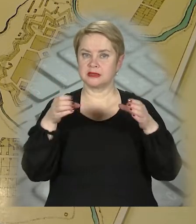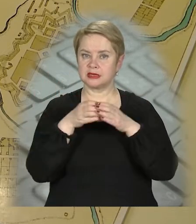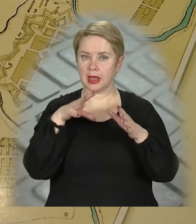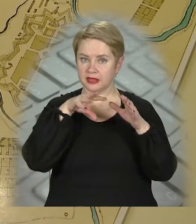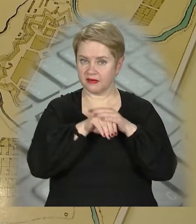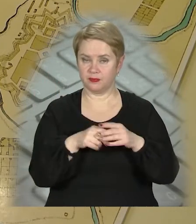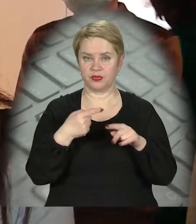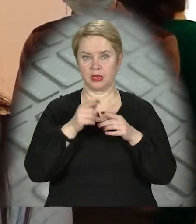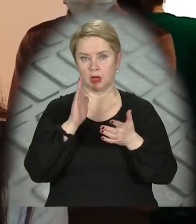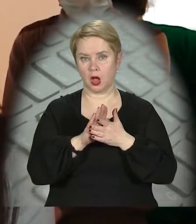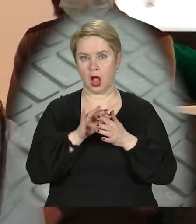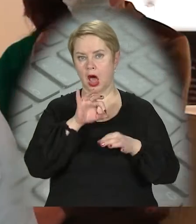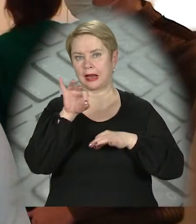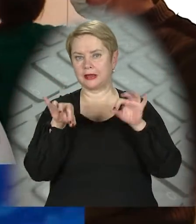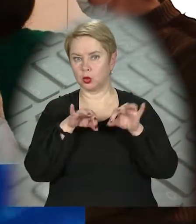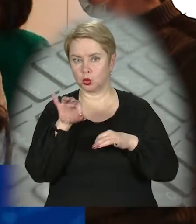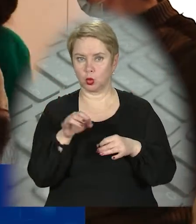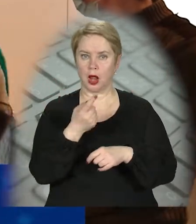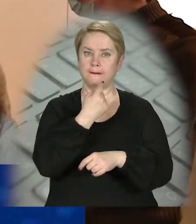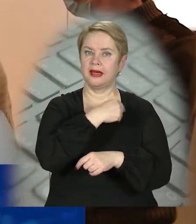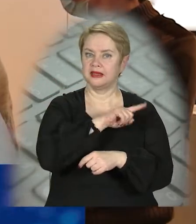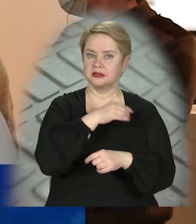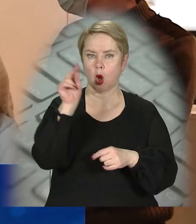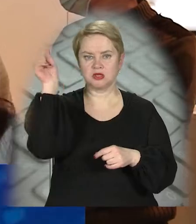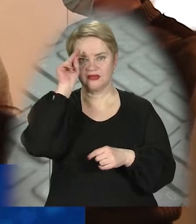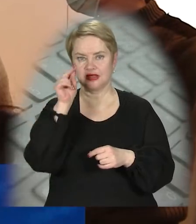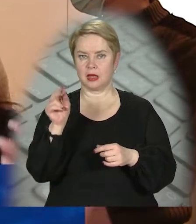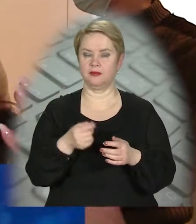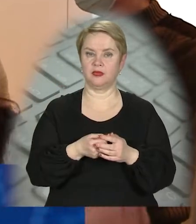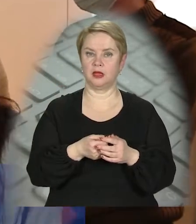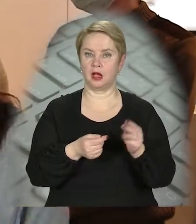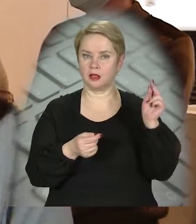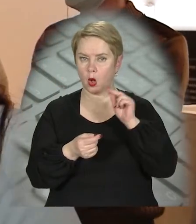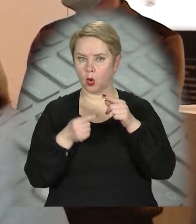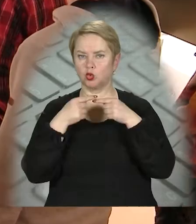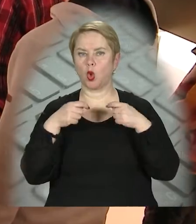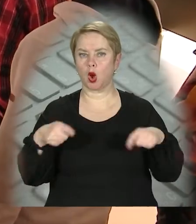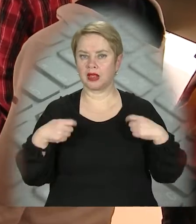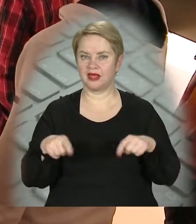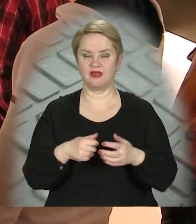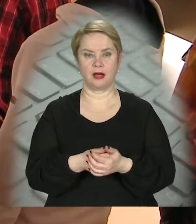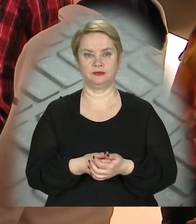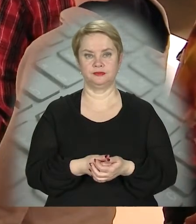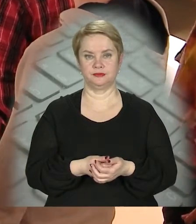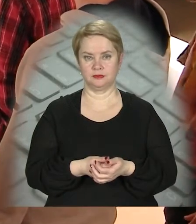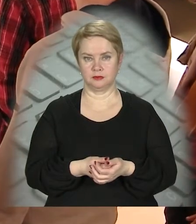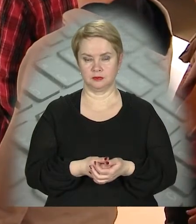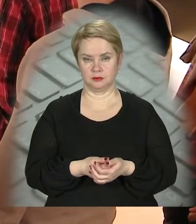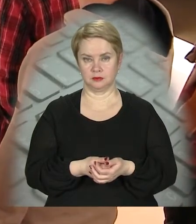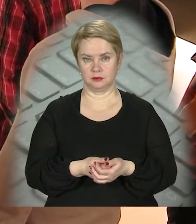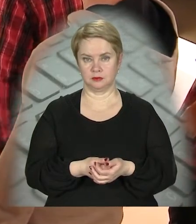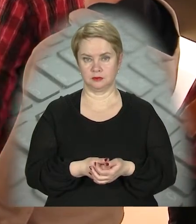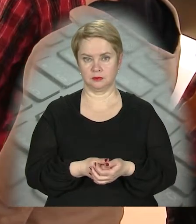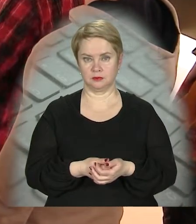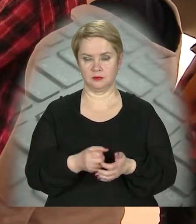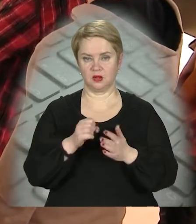Тут і архітектура, і медицина, освіта, наука, торгівля. Ми ж дійсно в годинах підсередини